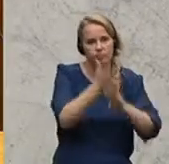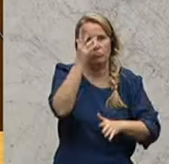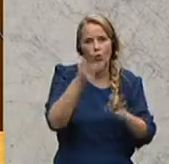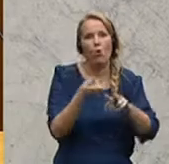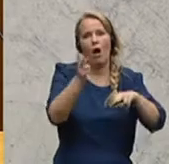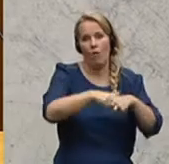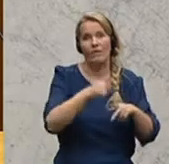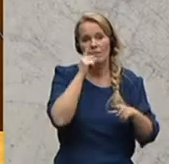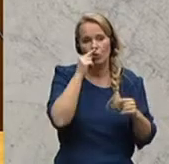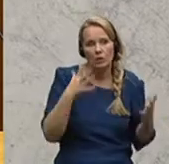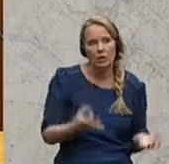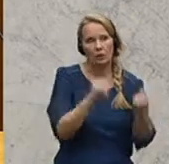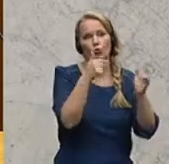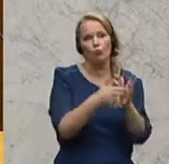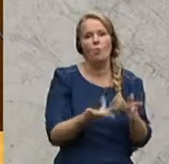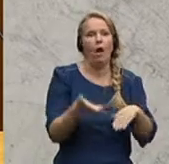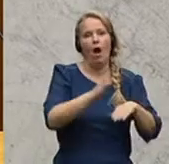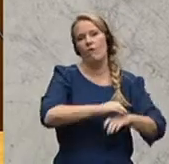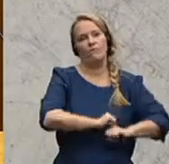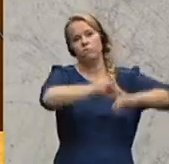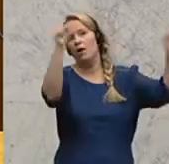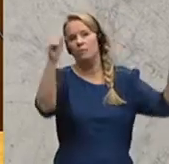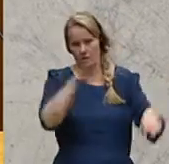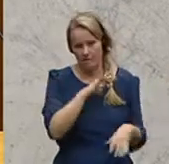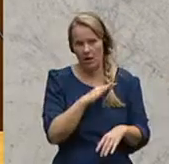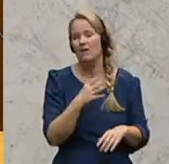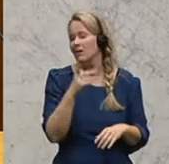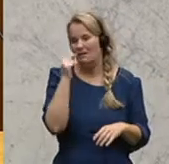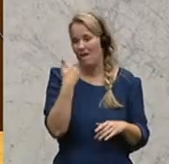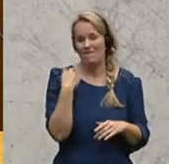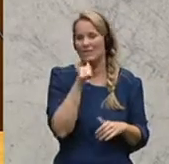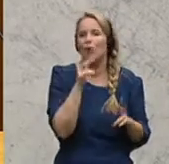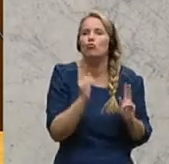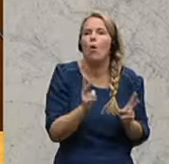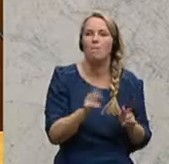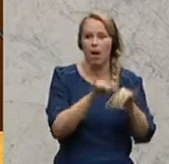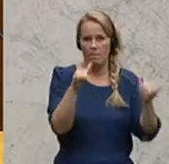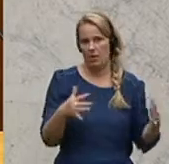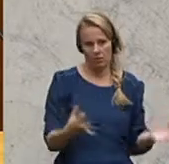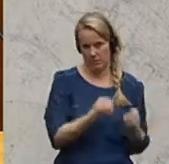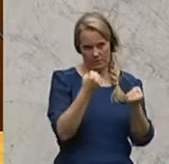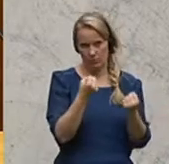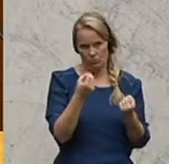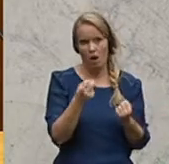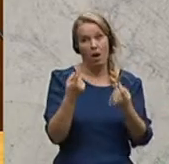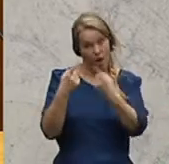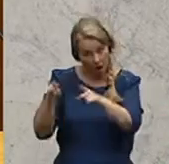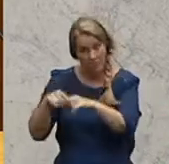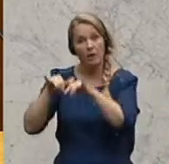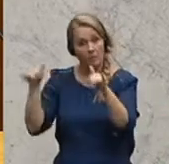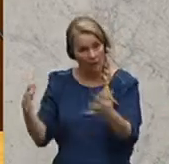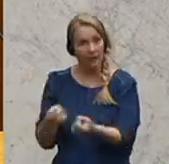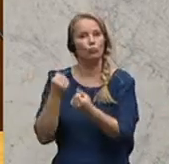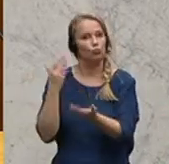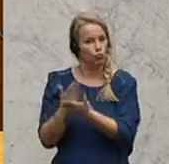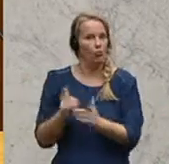Rettungsarbeiten um die Ohren geflogen ist. Das muss schon klar sein, dass das nicht eine normale Bankrettung war. Wir haben ja andere erlebt, die in